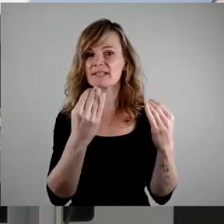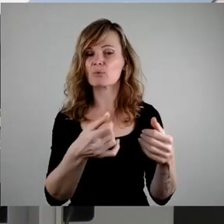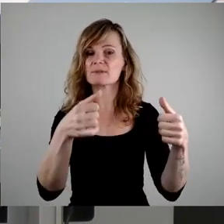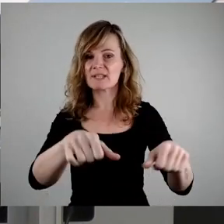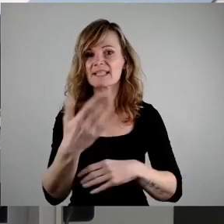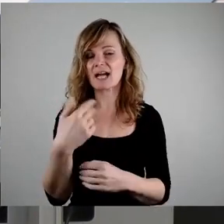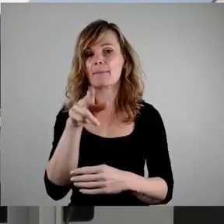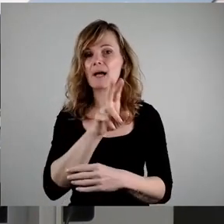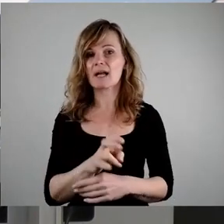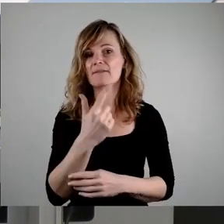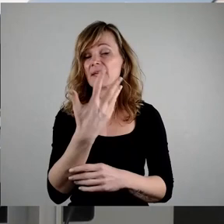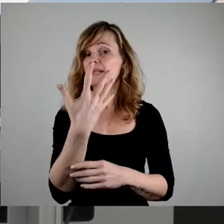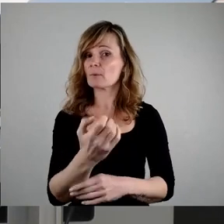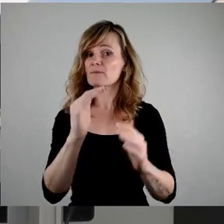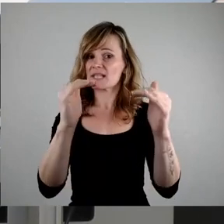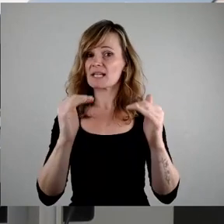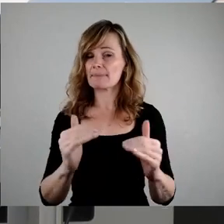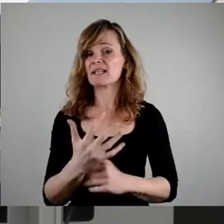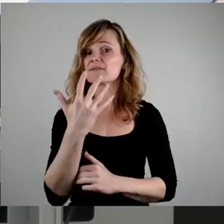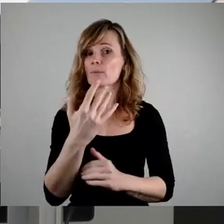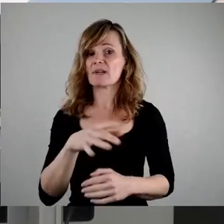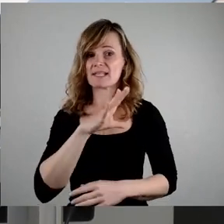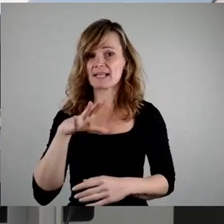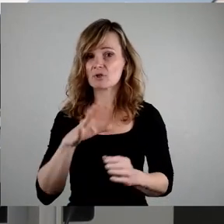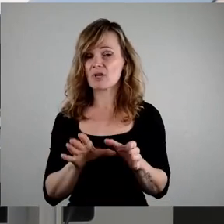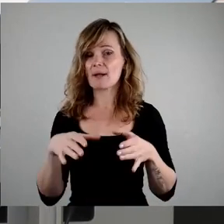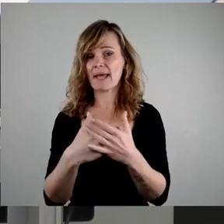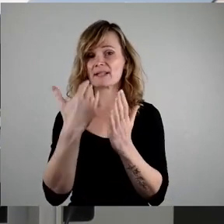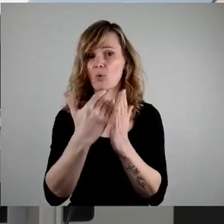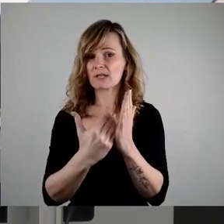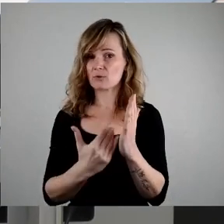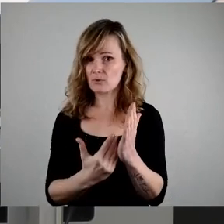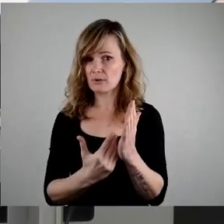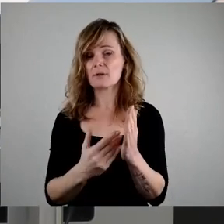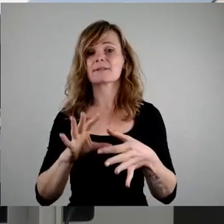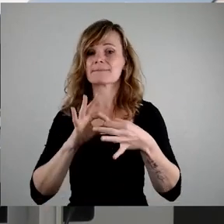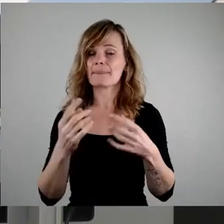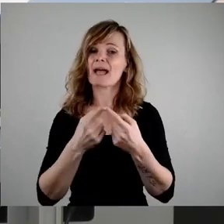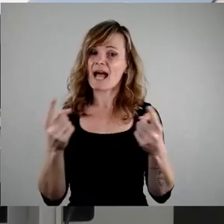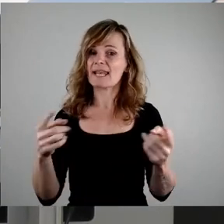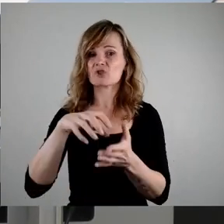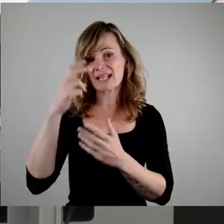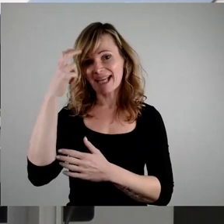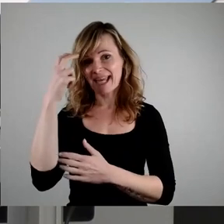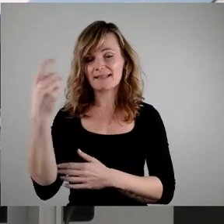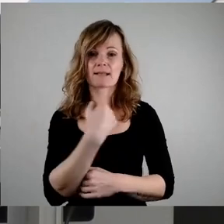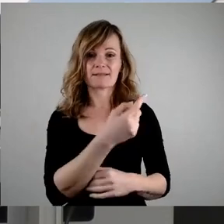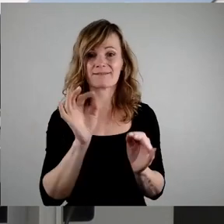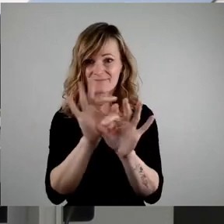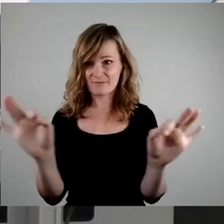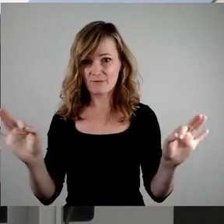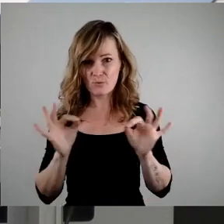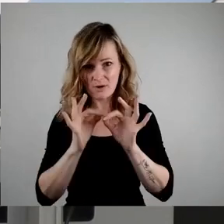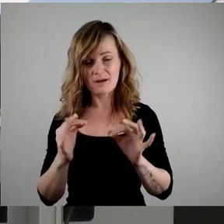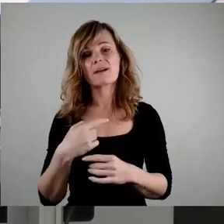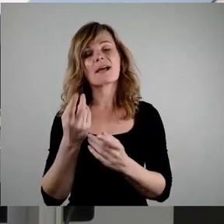52 Absatz 5 der Sächsischen Gemeindeordnung allen Stadträten gegenüber künftig in einer besser dafür